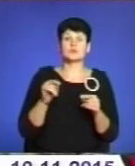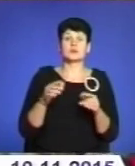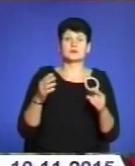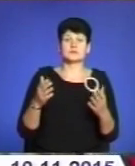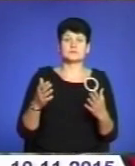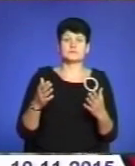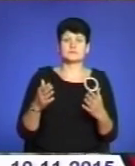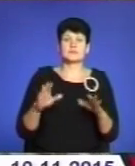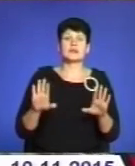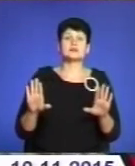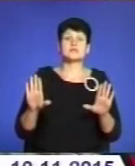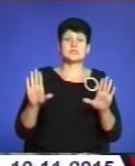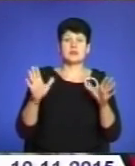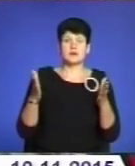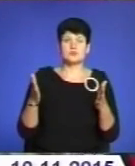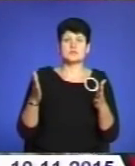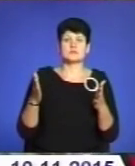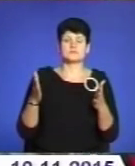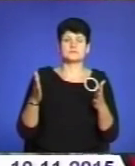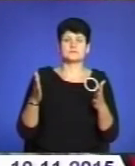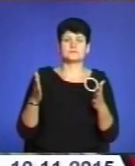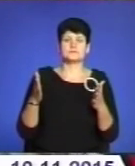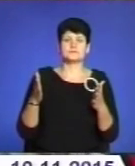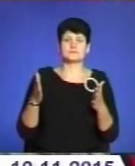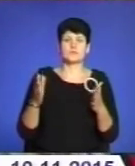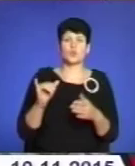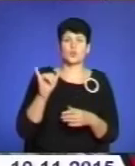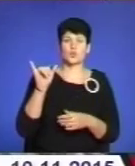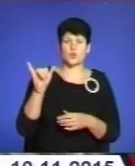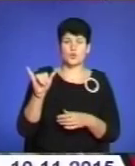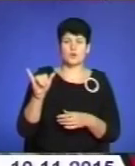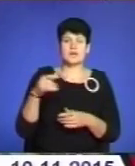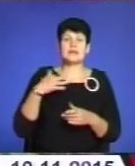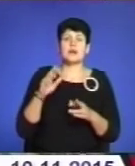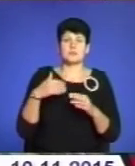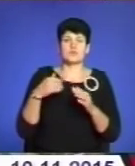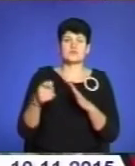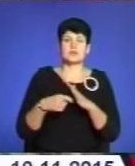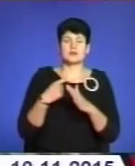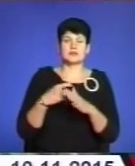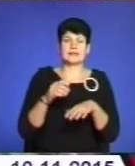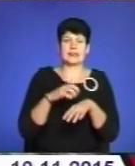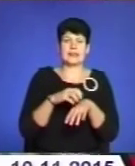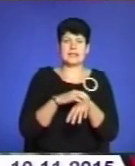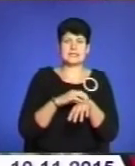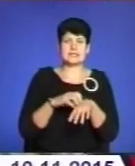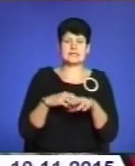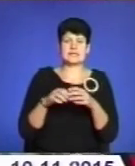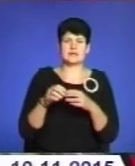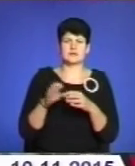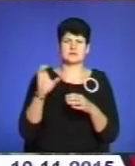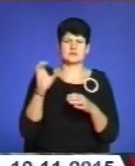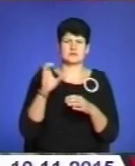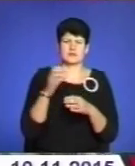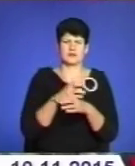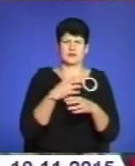Так сталося, як ми взнали, просто в нього на тілі вийшли синяки.